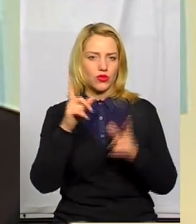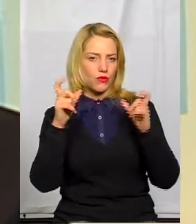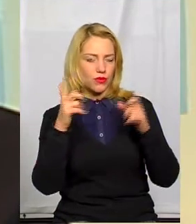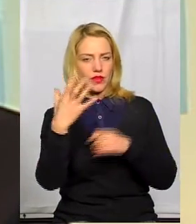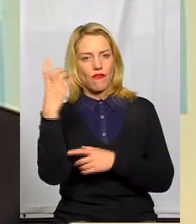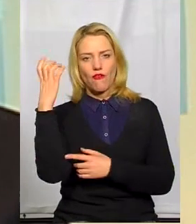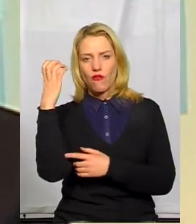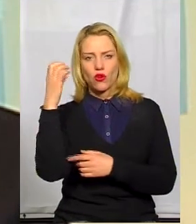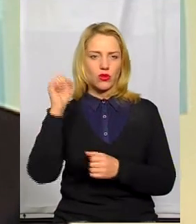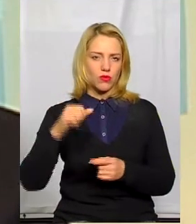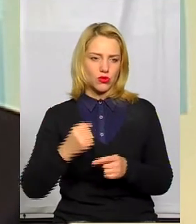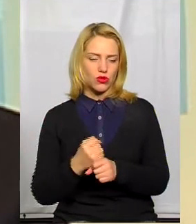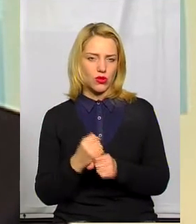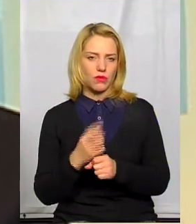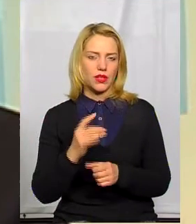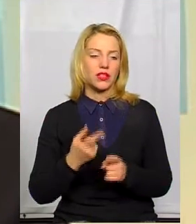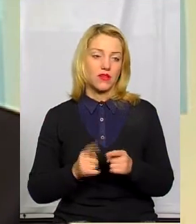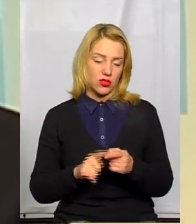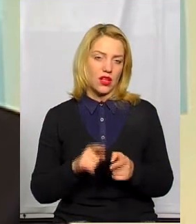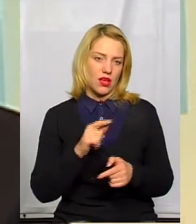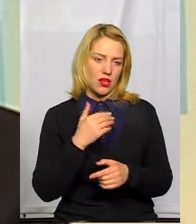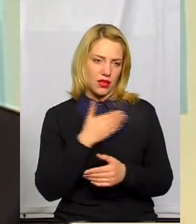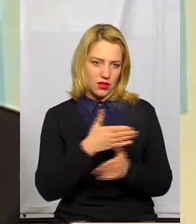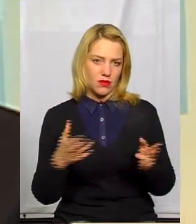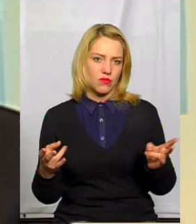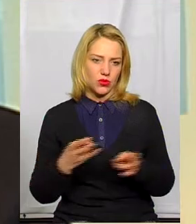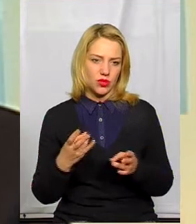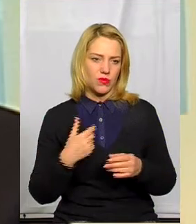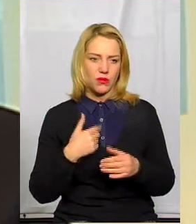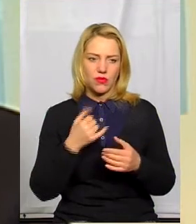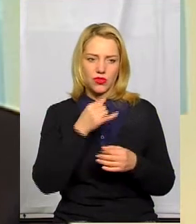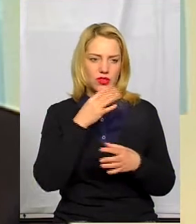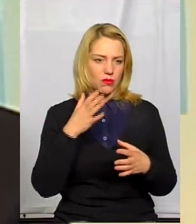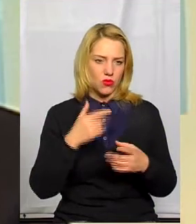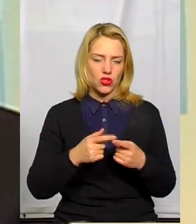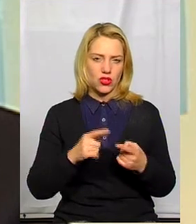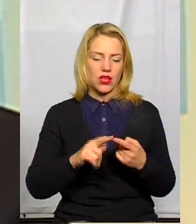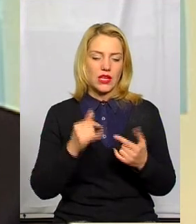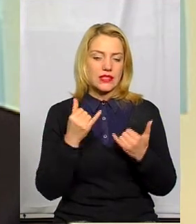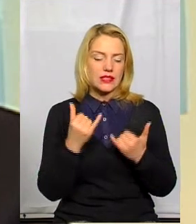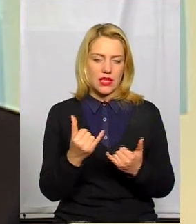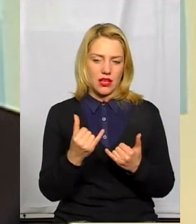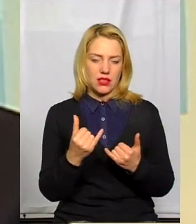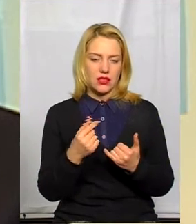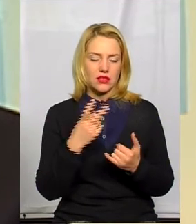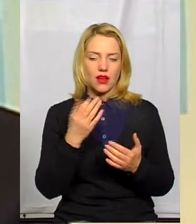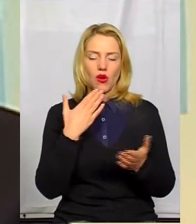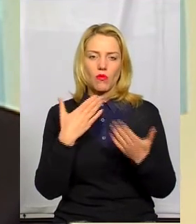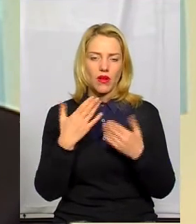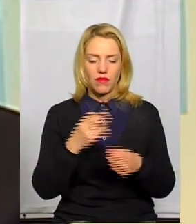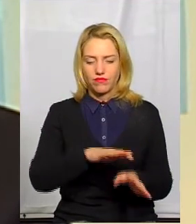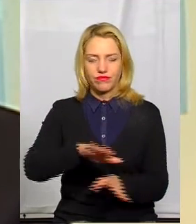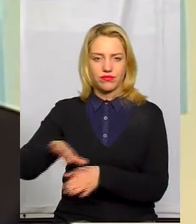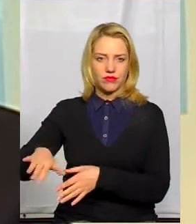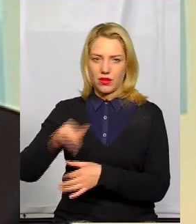зробити селфі, зачекінитися в соцмережах. От, саме це наразі потрібно, тому ми не можемо вже відкидати ці теперішні умови комунікації. І